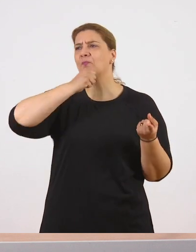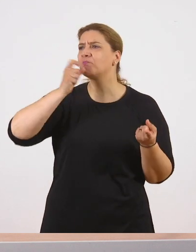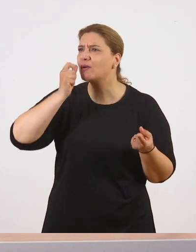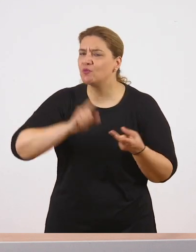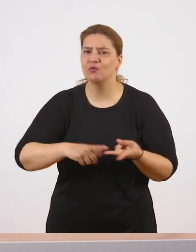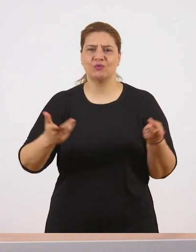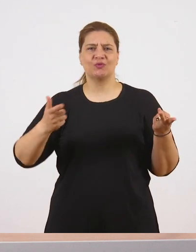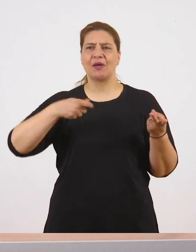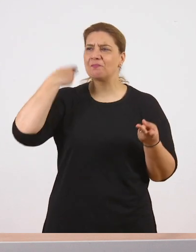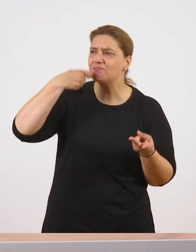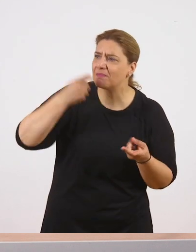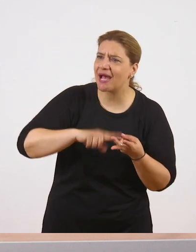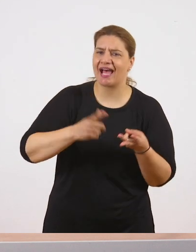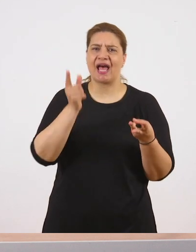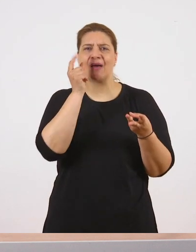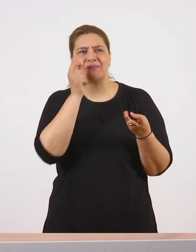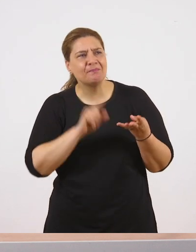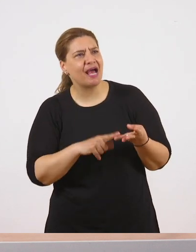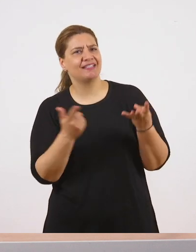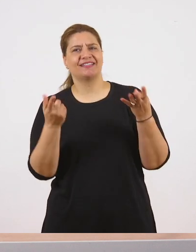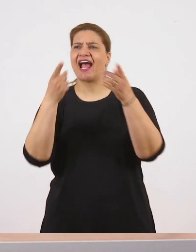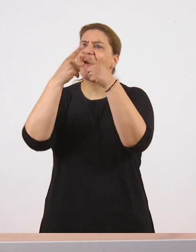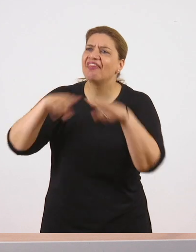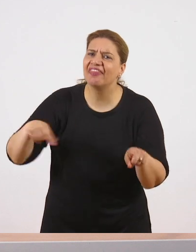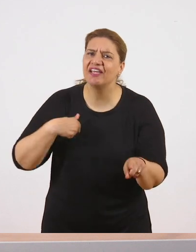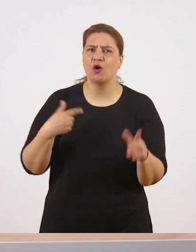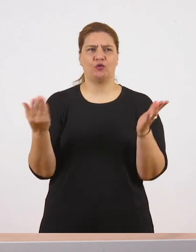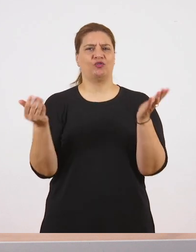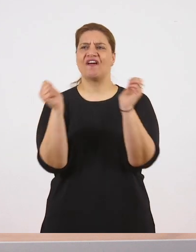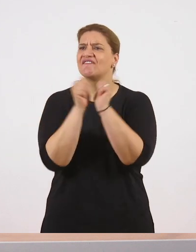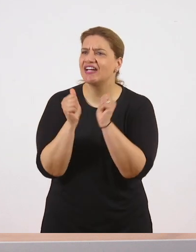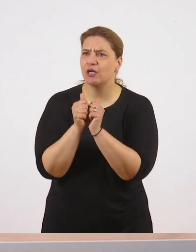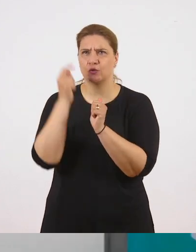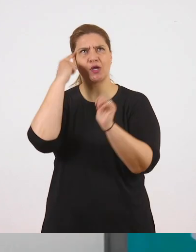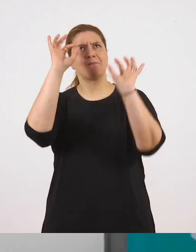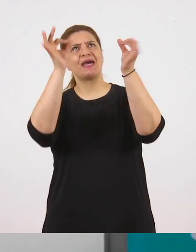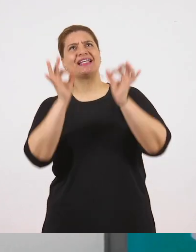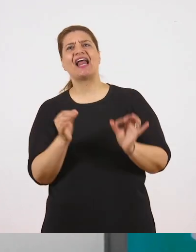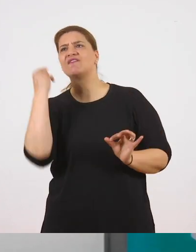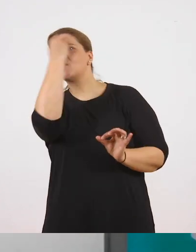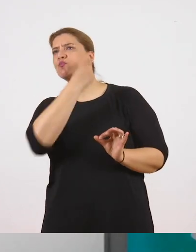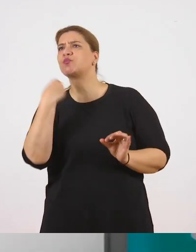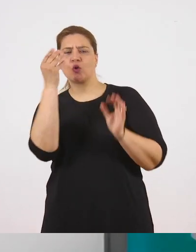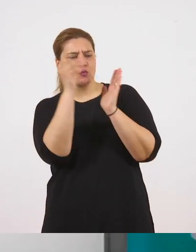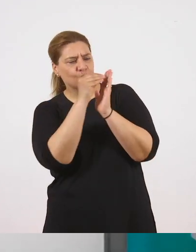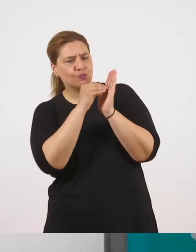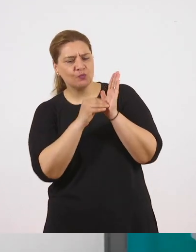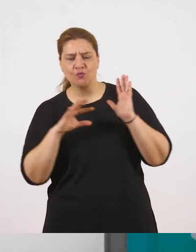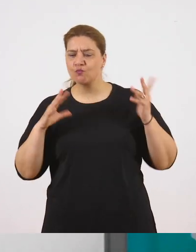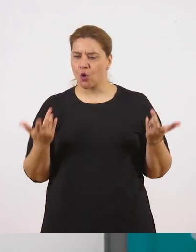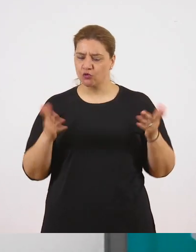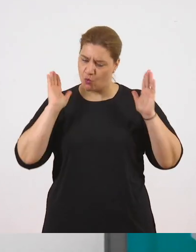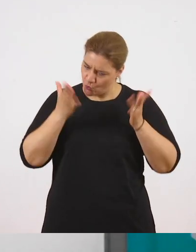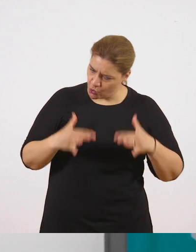μαμά, έναν θείο, έναν φίλο. Μπορούμε να ξεκινήσουμε δίνοντας ένα γενικό